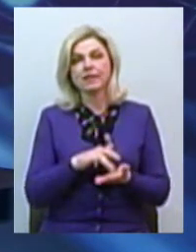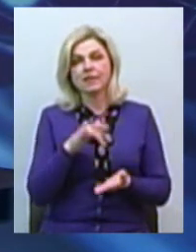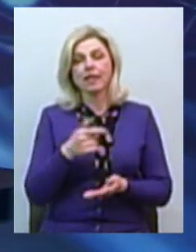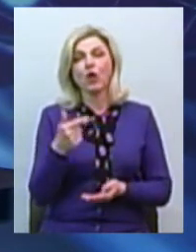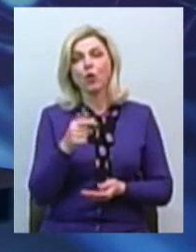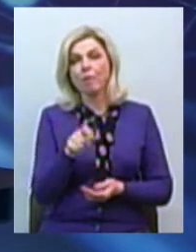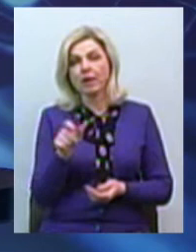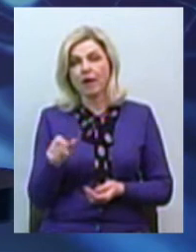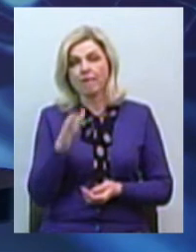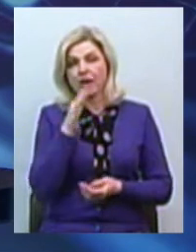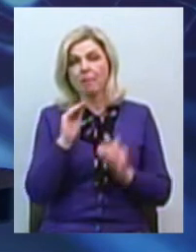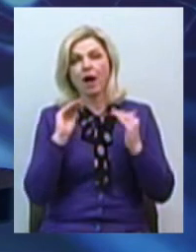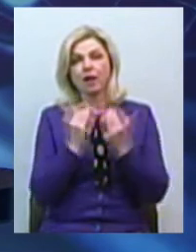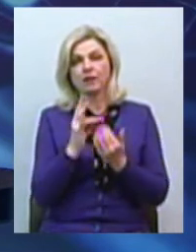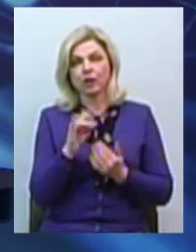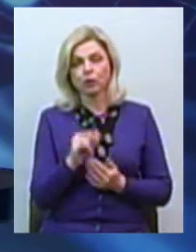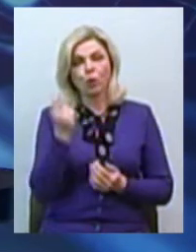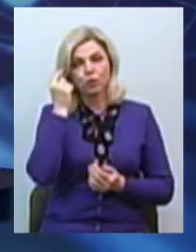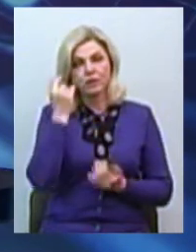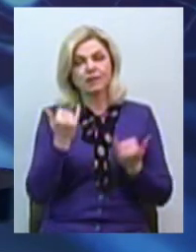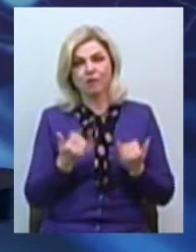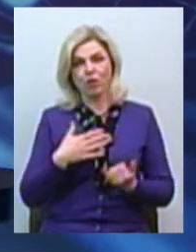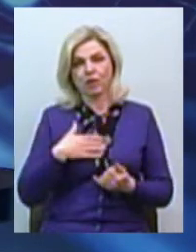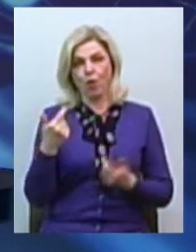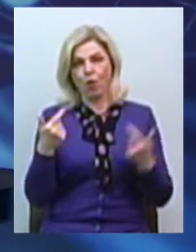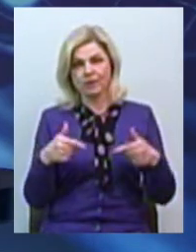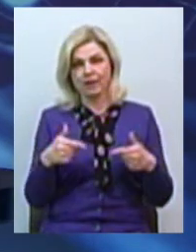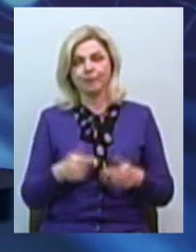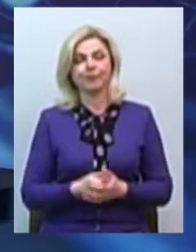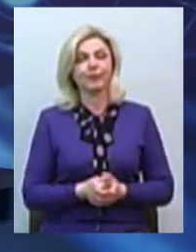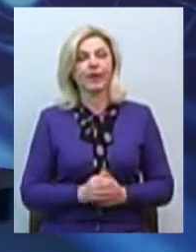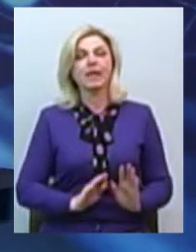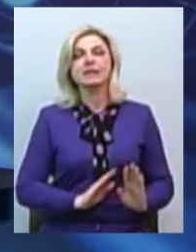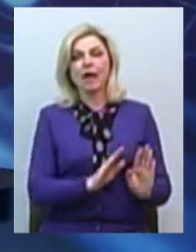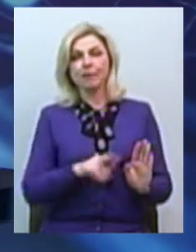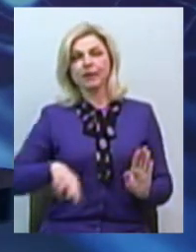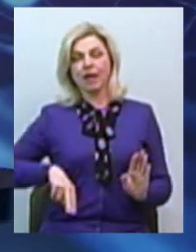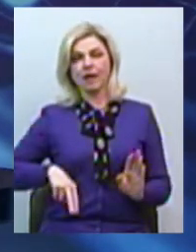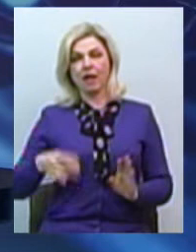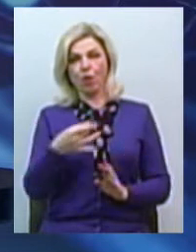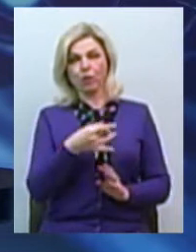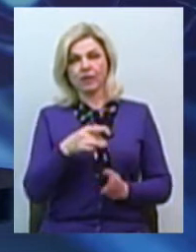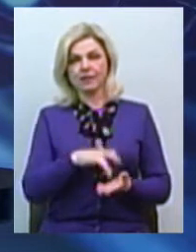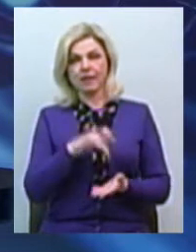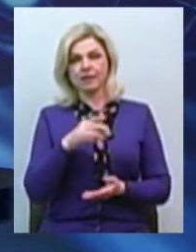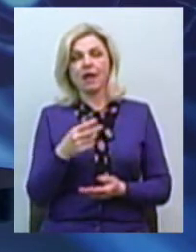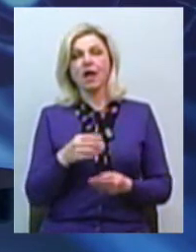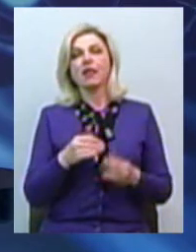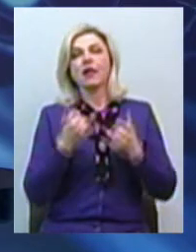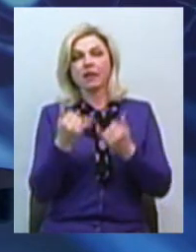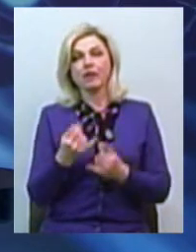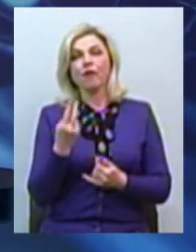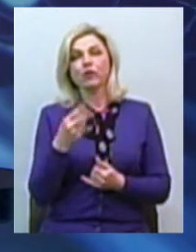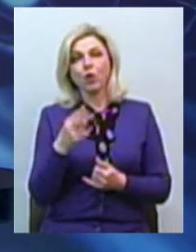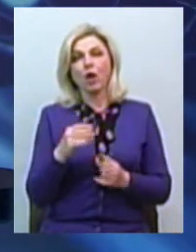під час карантину, дізнаймось у наших сьогоднішніх гостей в студії. Заступник директора регіонального центру з надання безоплатної